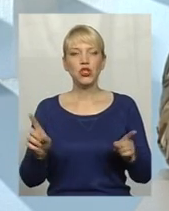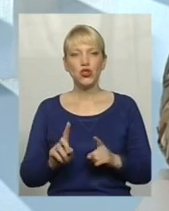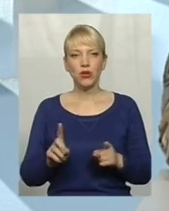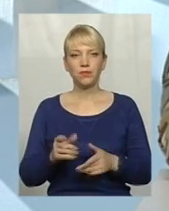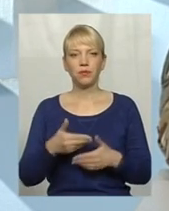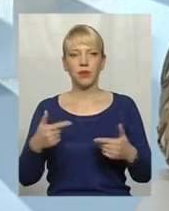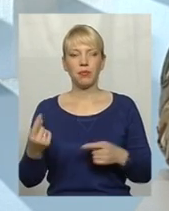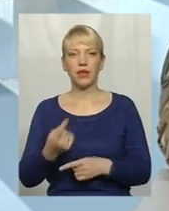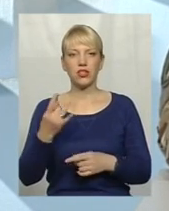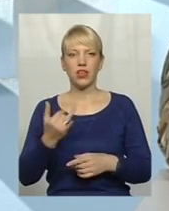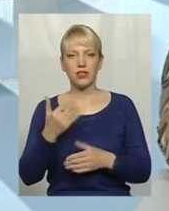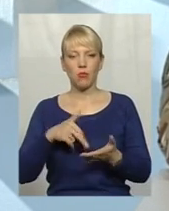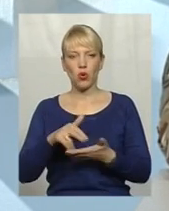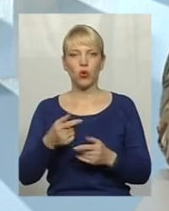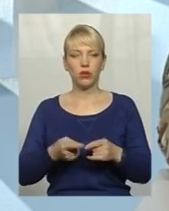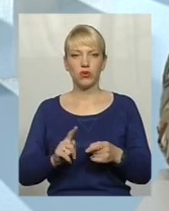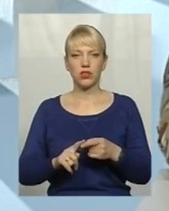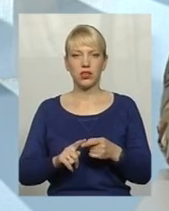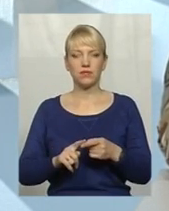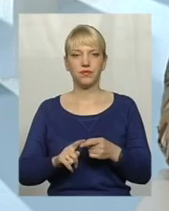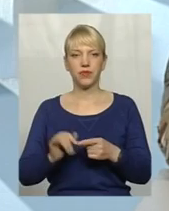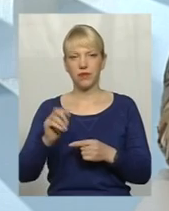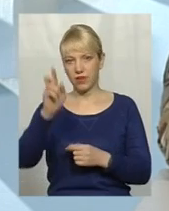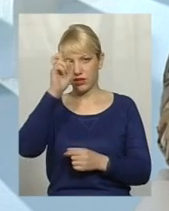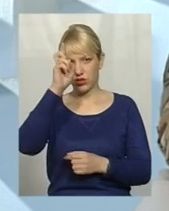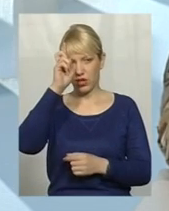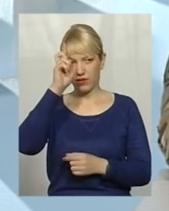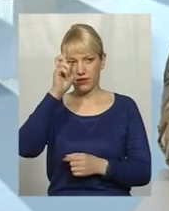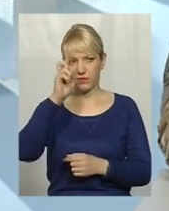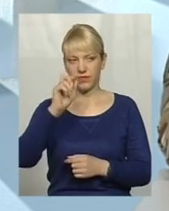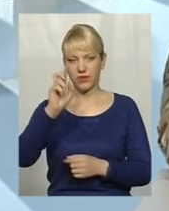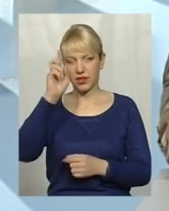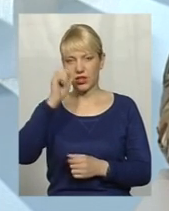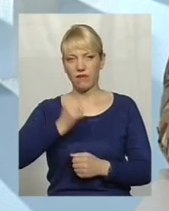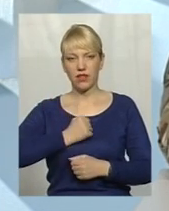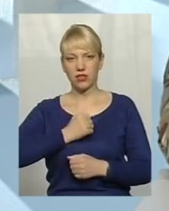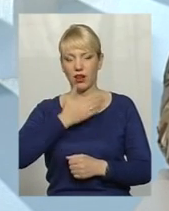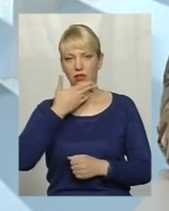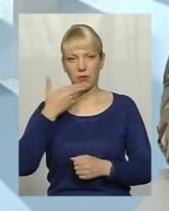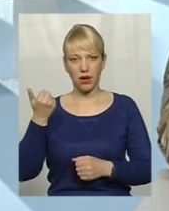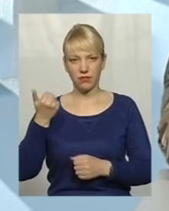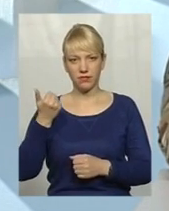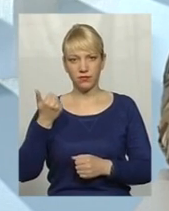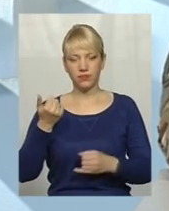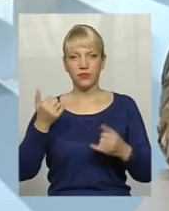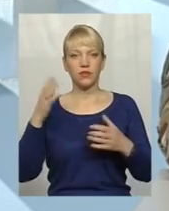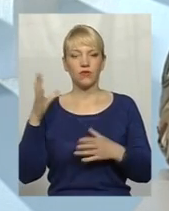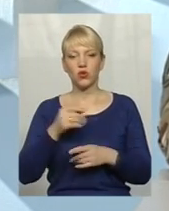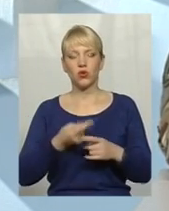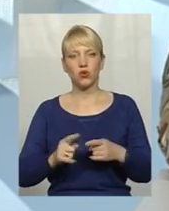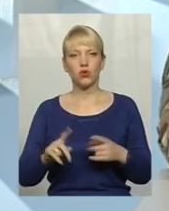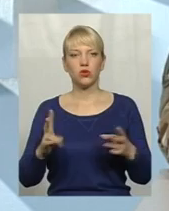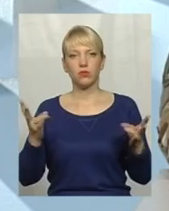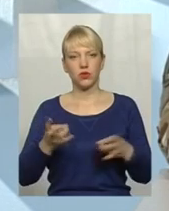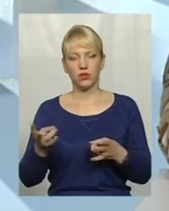що ми перший раз це проходимо, і в державі, на жаль, немає всього того, що потрібно,